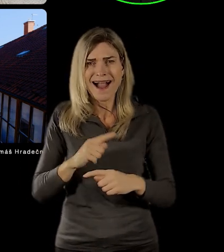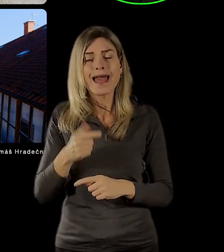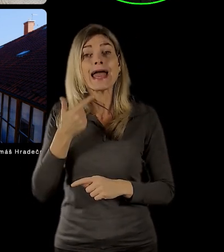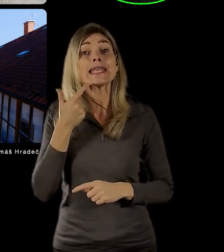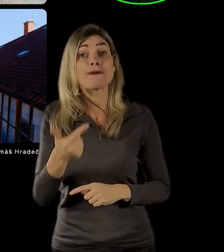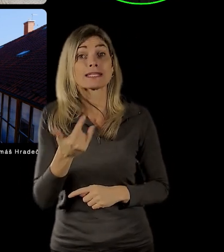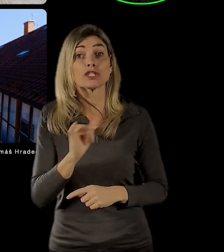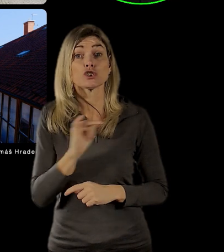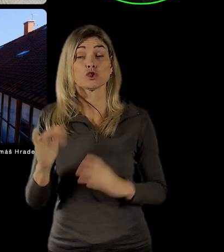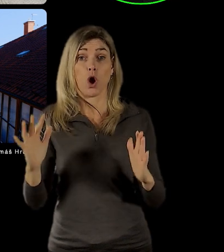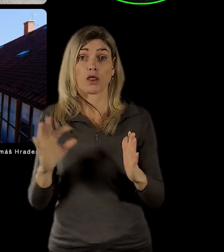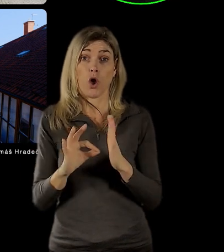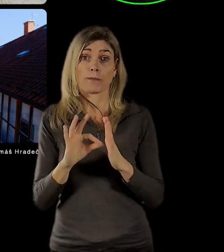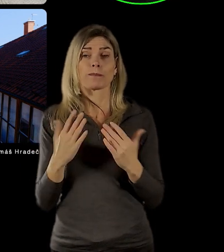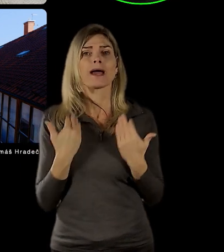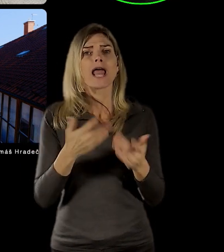nebylo příliš